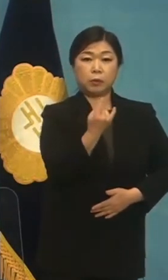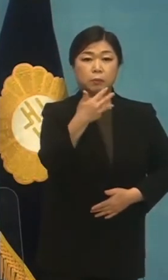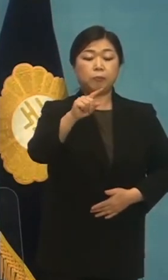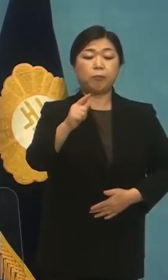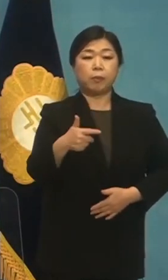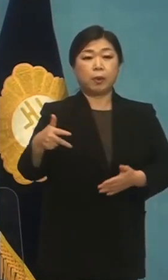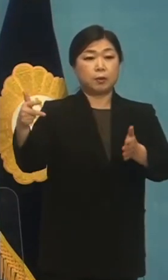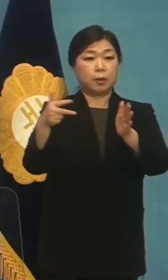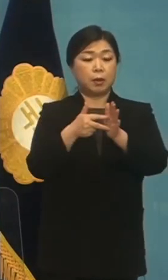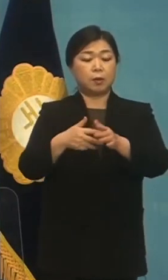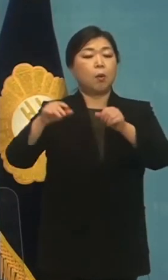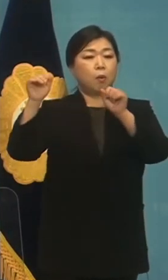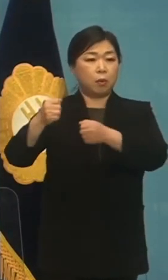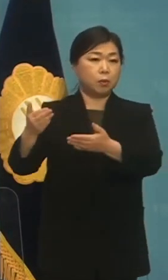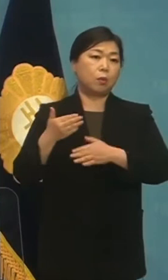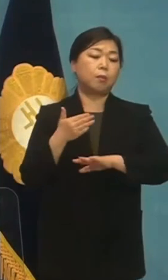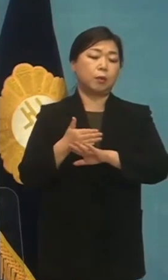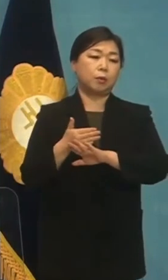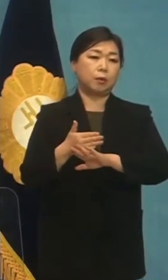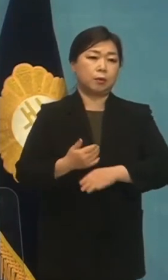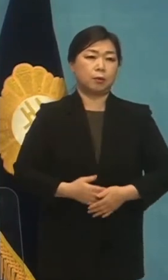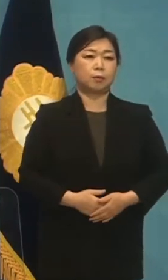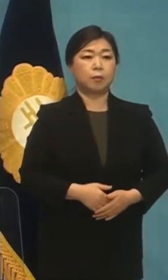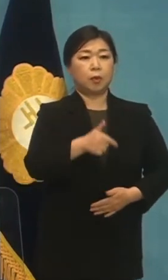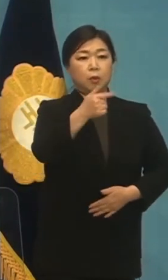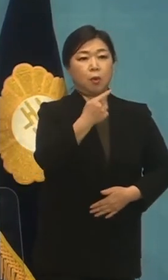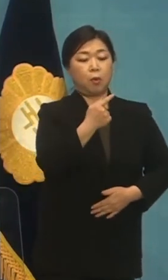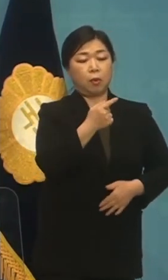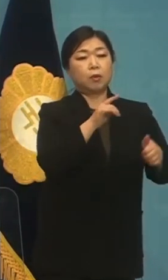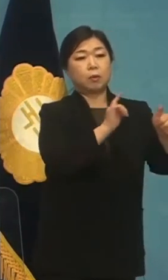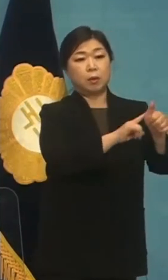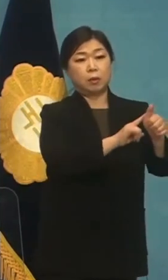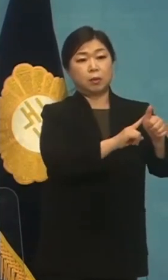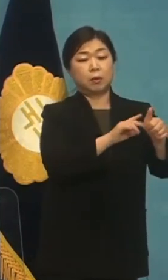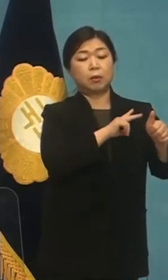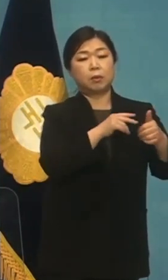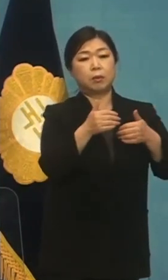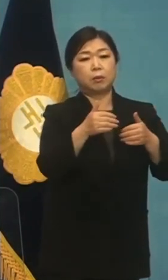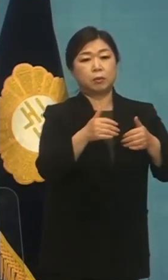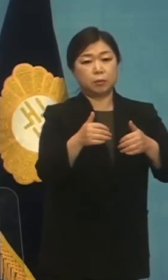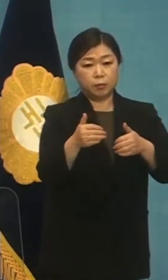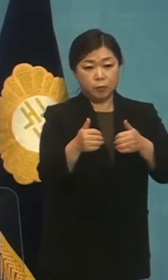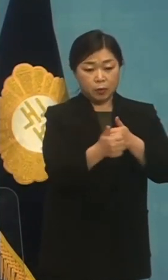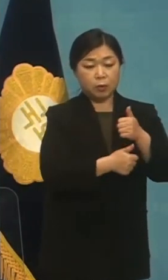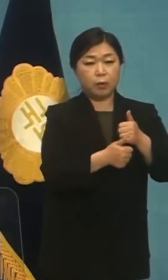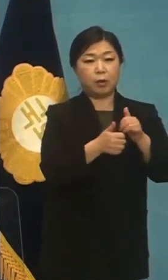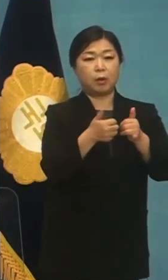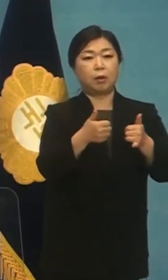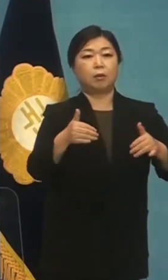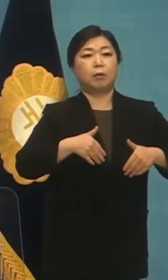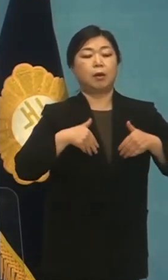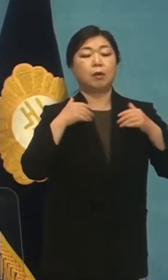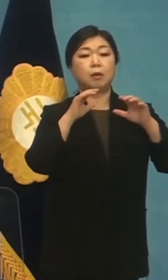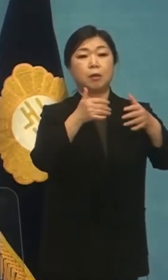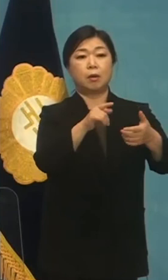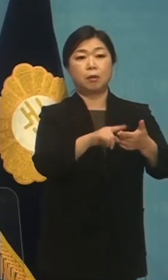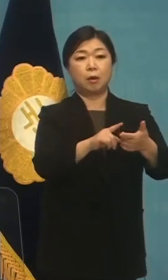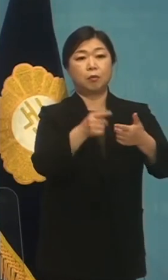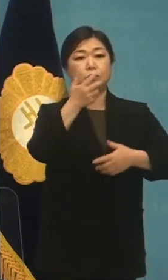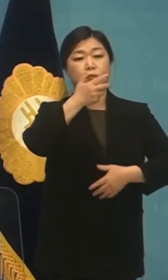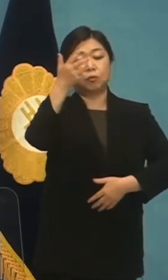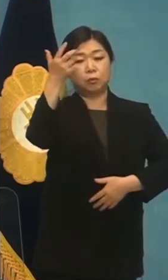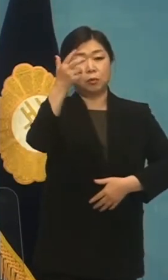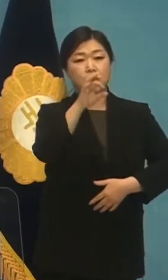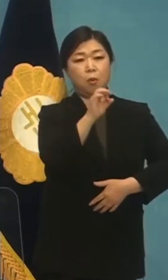감사드립니다. 고 노회찬 의원의 따뜻한 세상에 대한 꿈은 오아시스 서울의